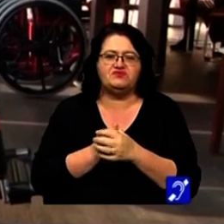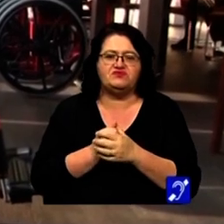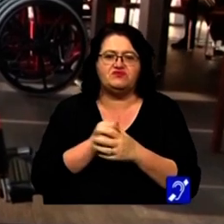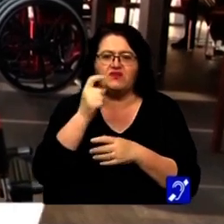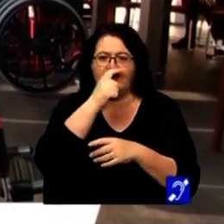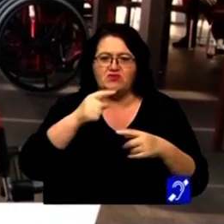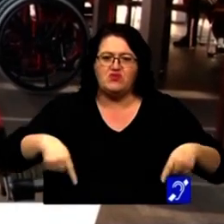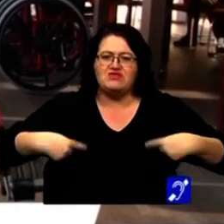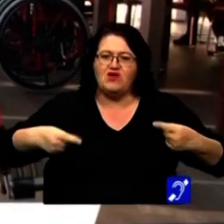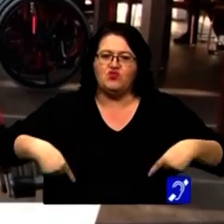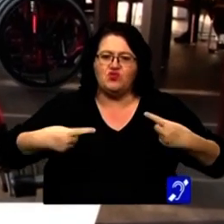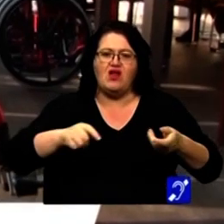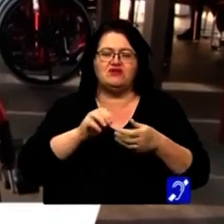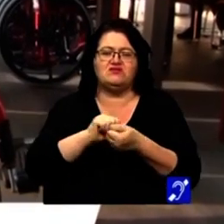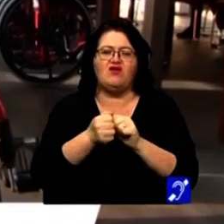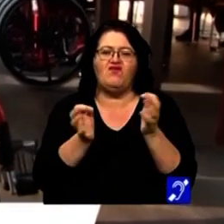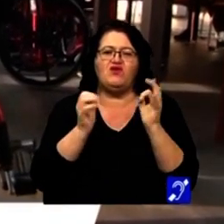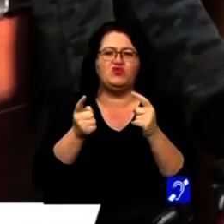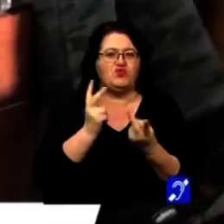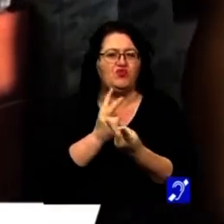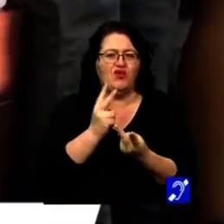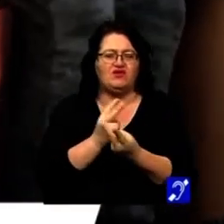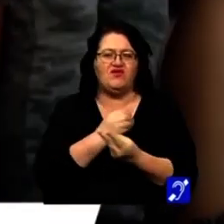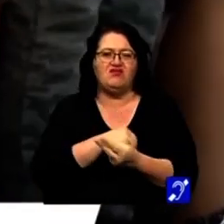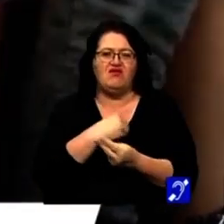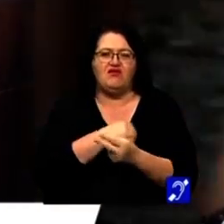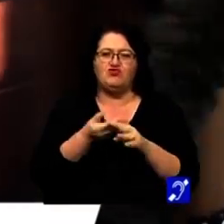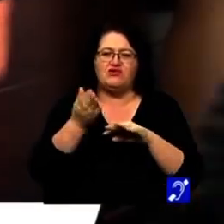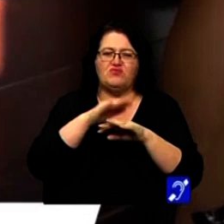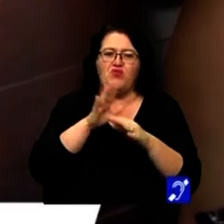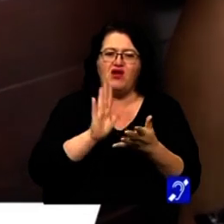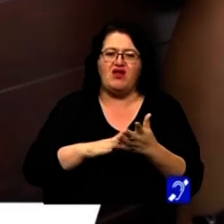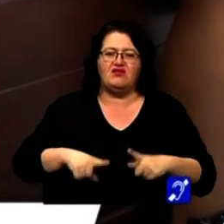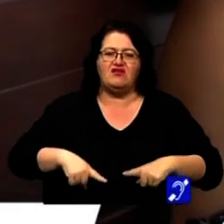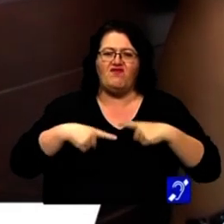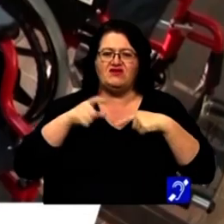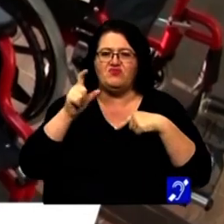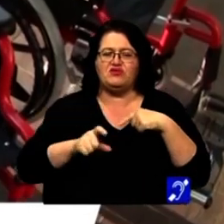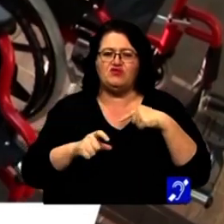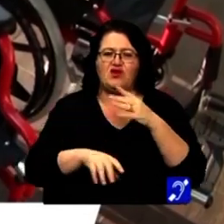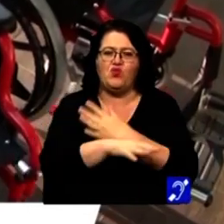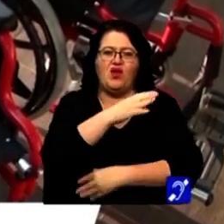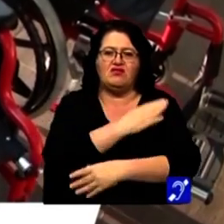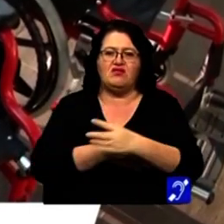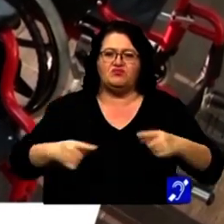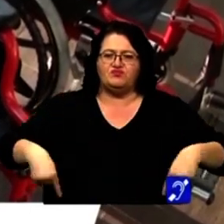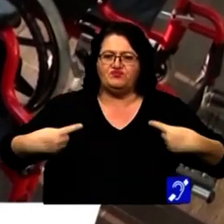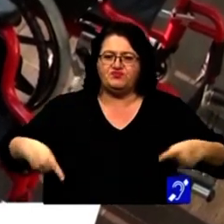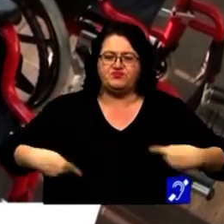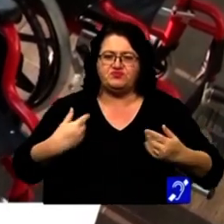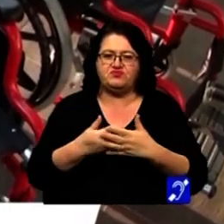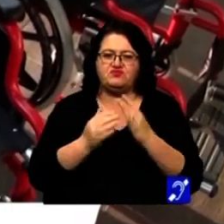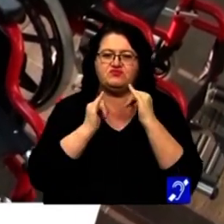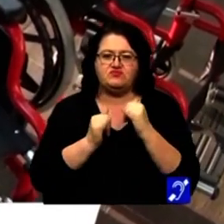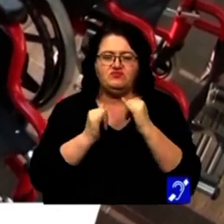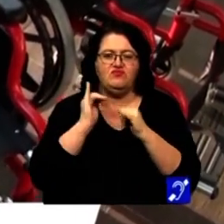Lipsa unui scaun rulant sau folosirea unui anepotrivit afectează semnificativ calitatea vieții unei persoane cu dizabilități locomotorii pentru